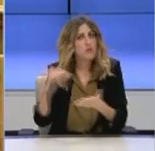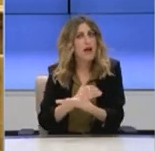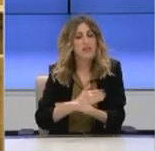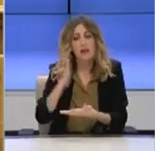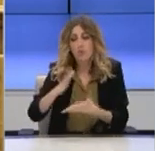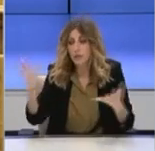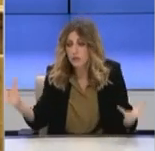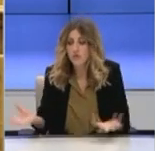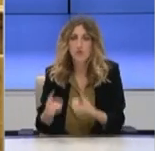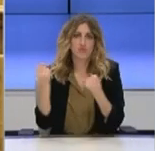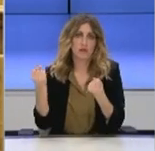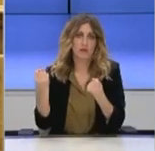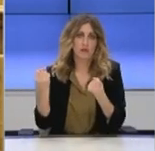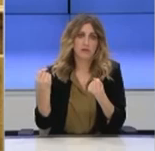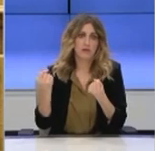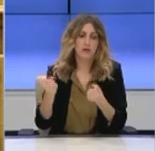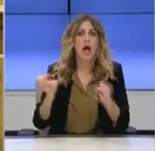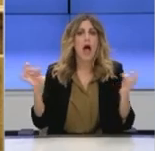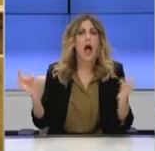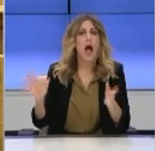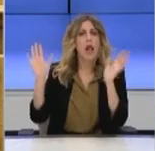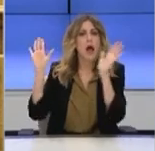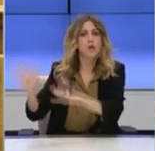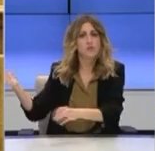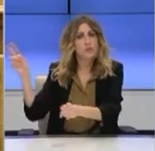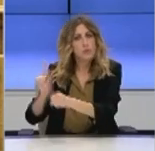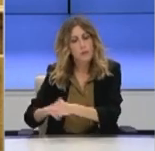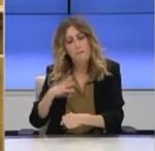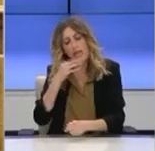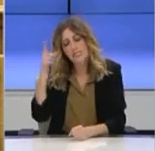Είναι έγκλημα να μην τους σώσουμε. Σε αυτό θα έχετε τη στήριξη μας.